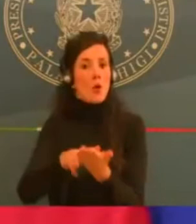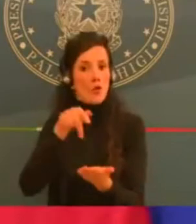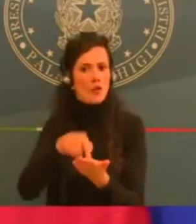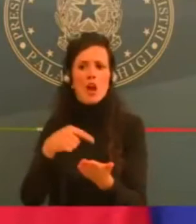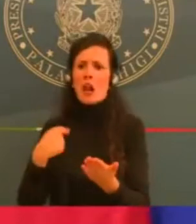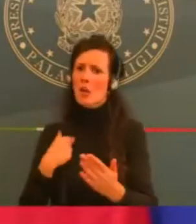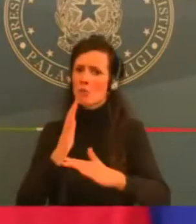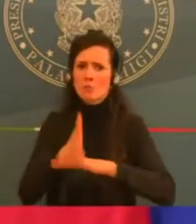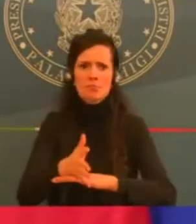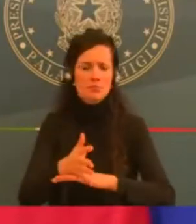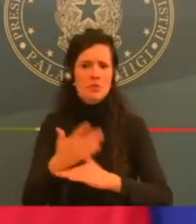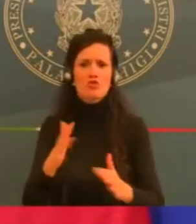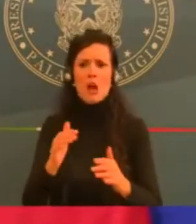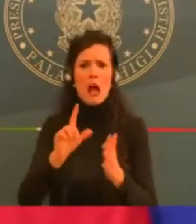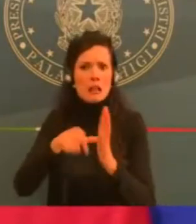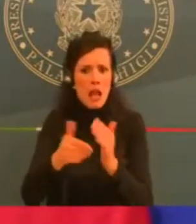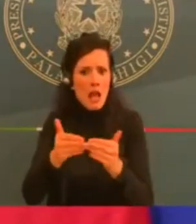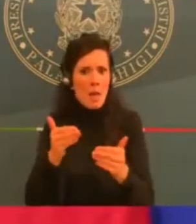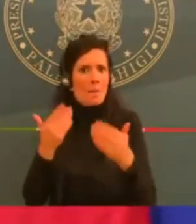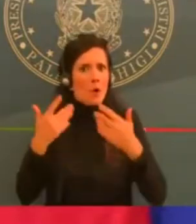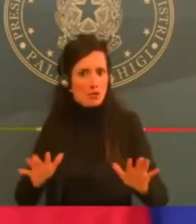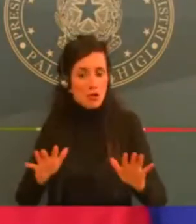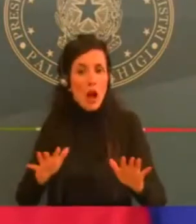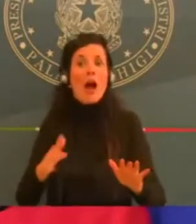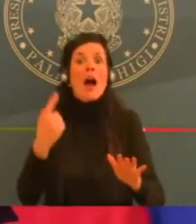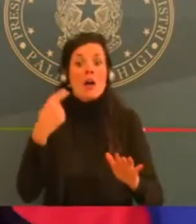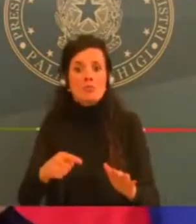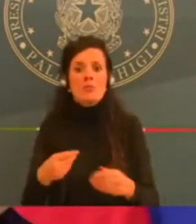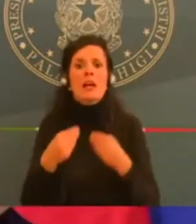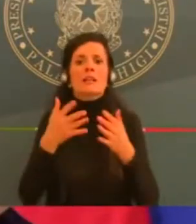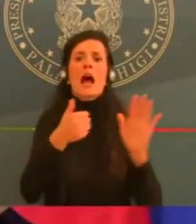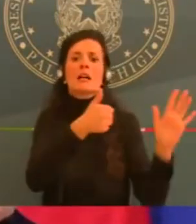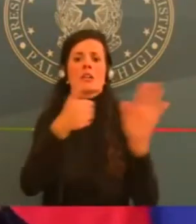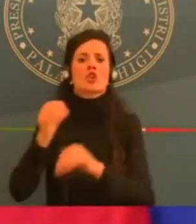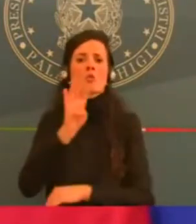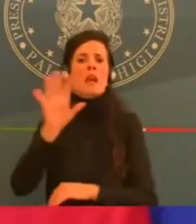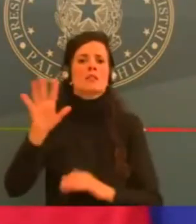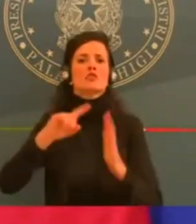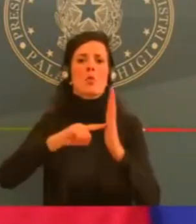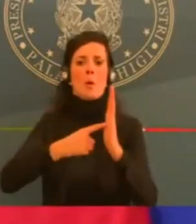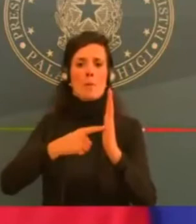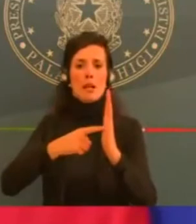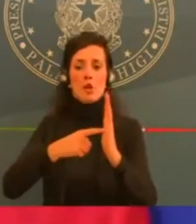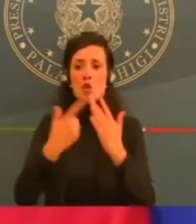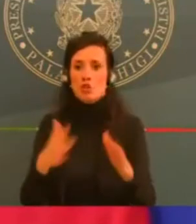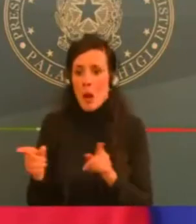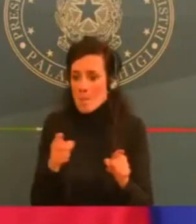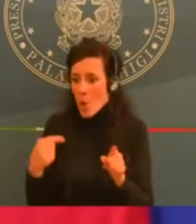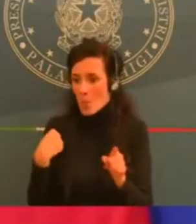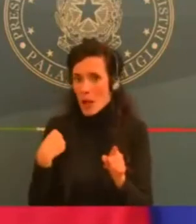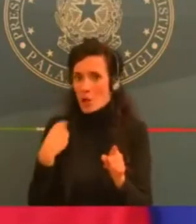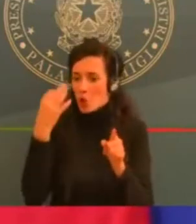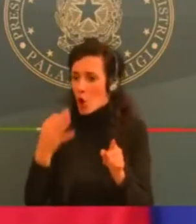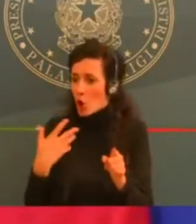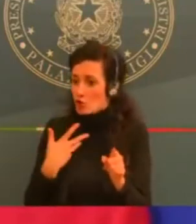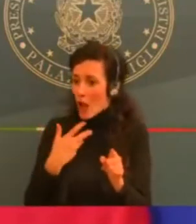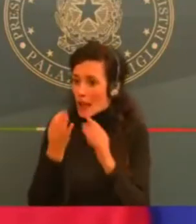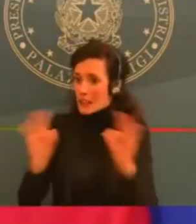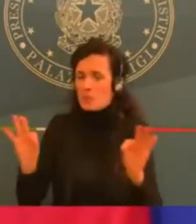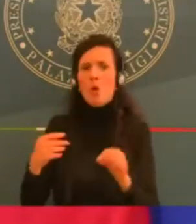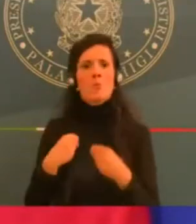Le assicuro che al Ministero dell'Economia, come anche al Ministero dello sviluppo economico, la ragioneria, stanno lavorando.